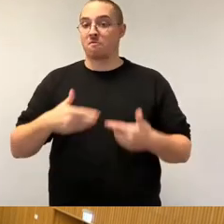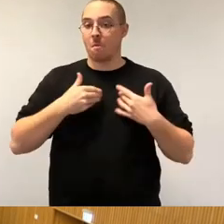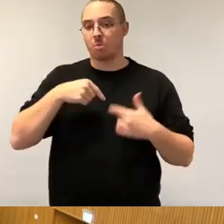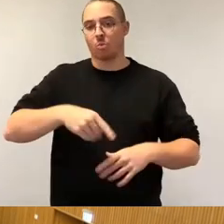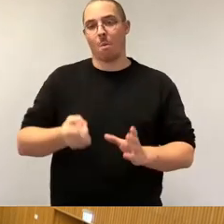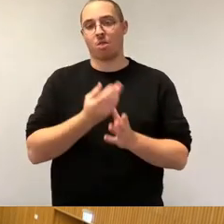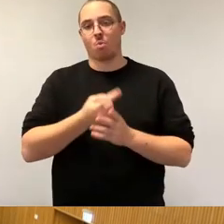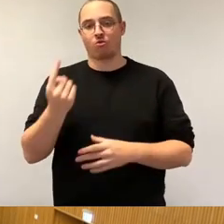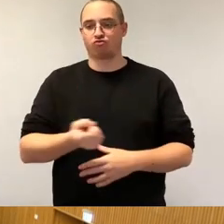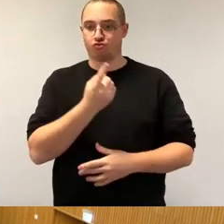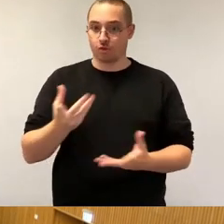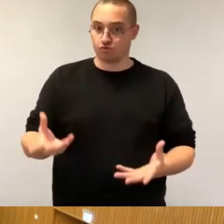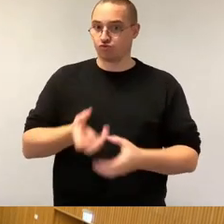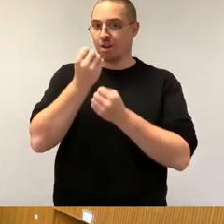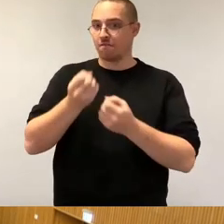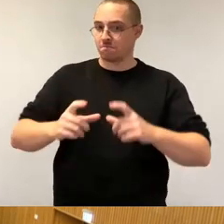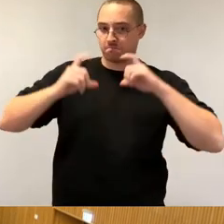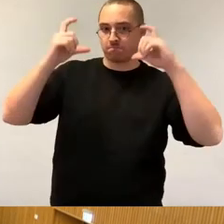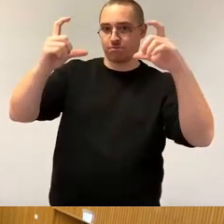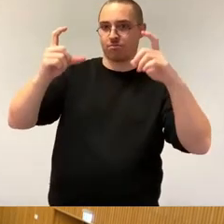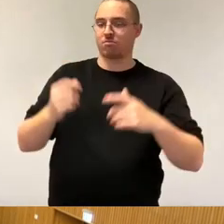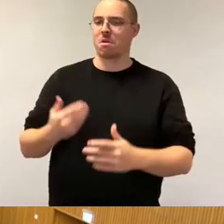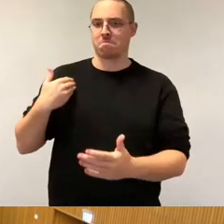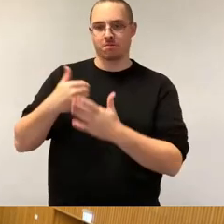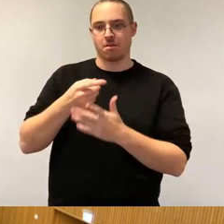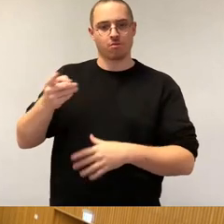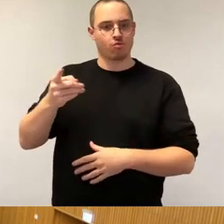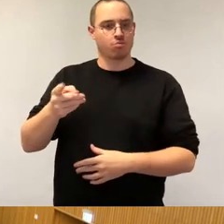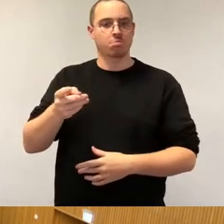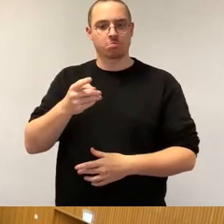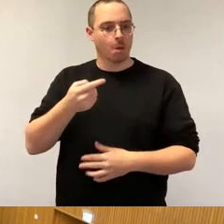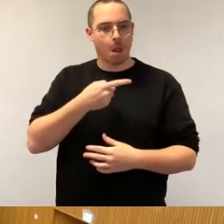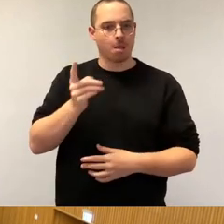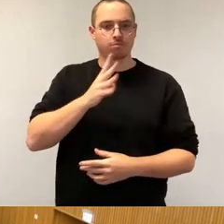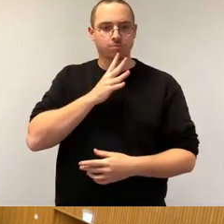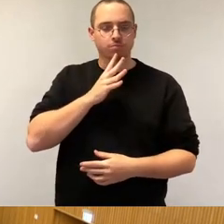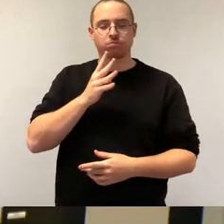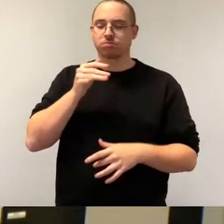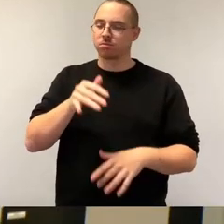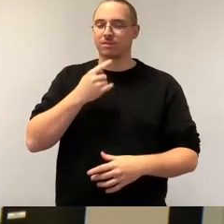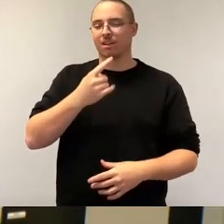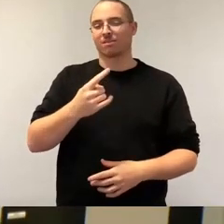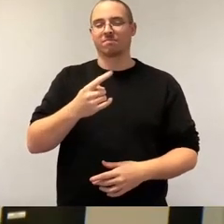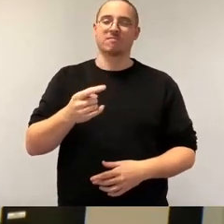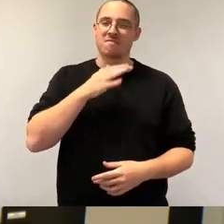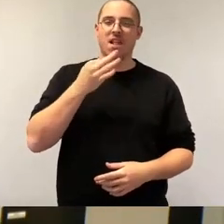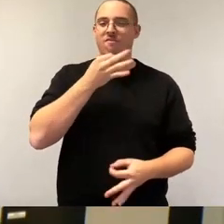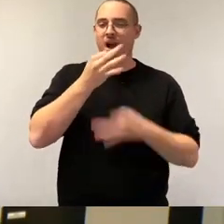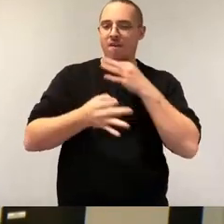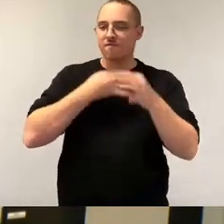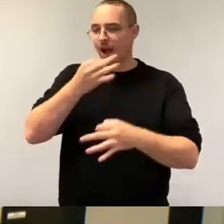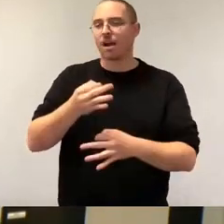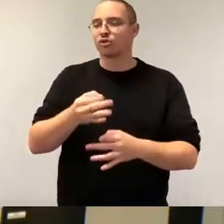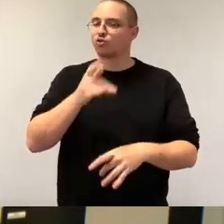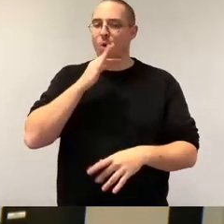die bisherigen Wortbeiträge haben, glaube ich, deutlich gemacht, dass es viele Fragen gibt von Dresdeninnen und Dresden, die noch beantwortet werden